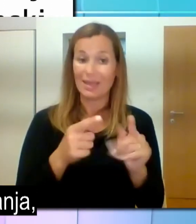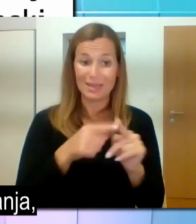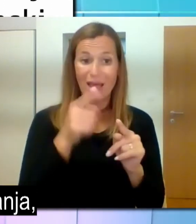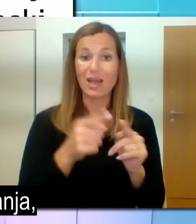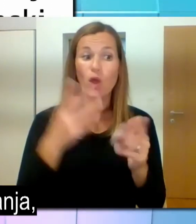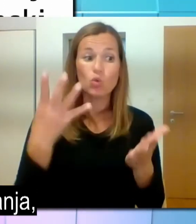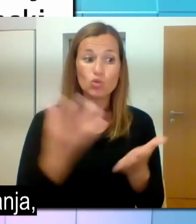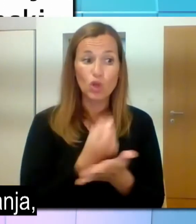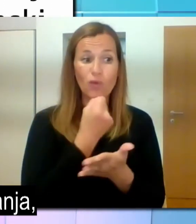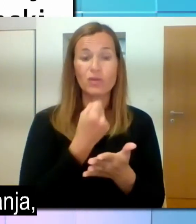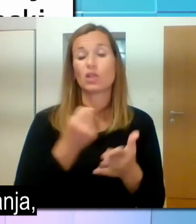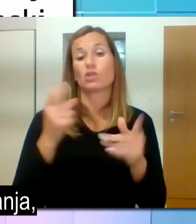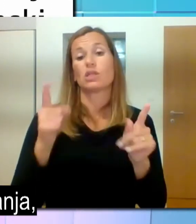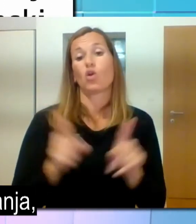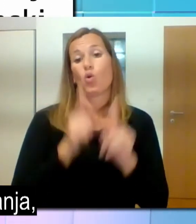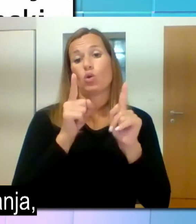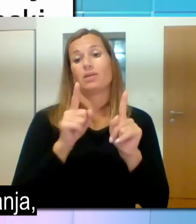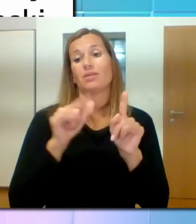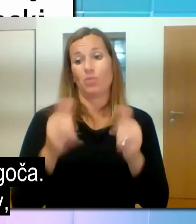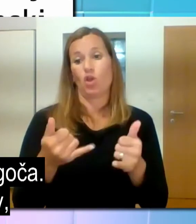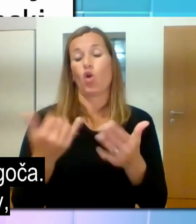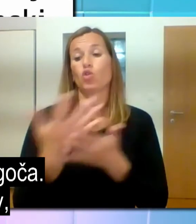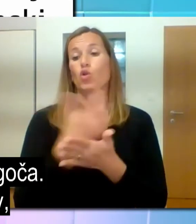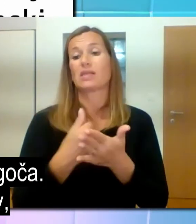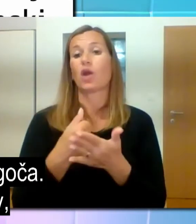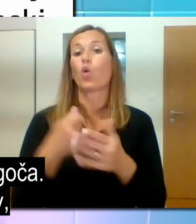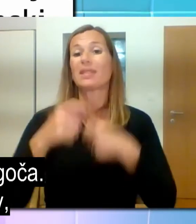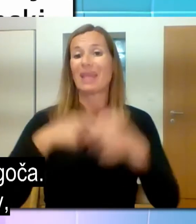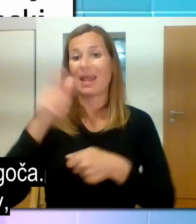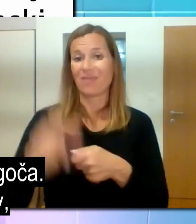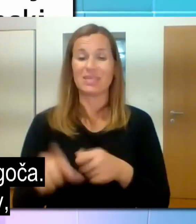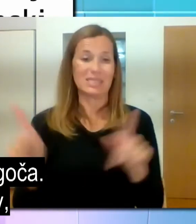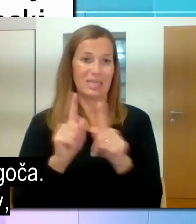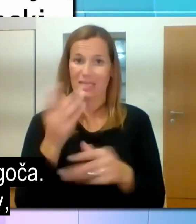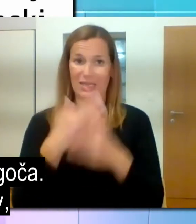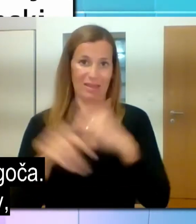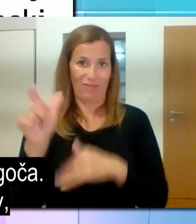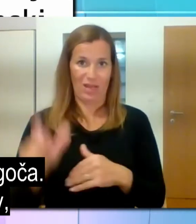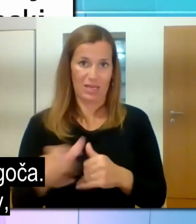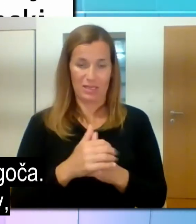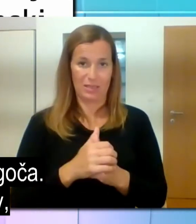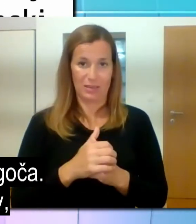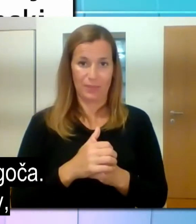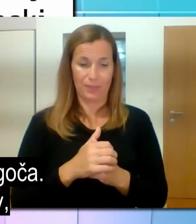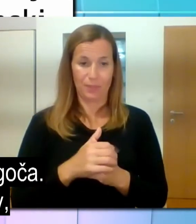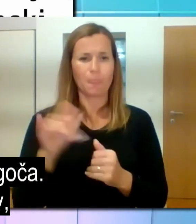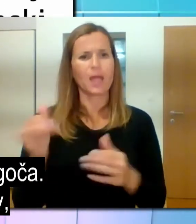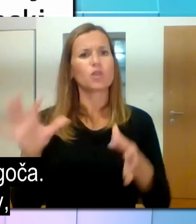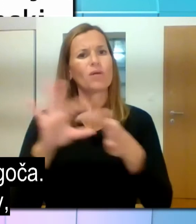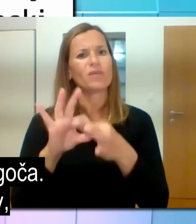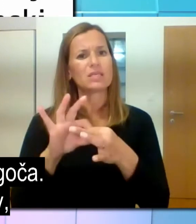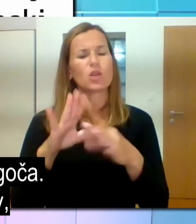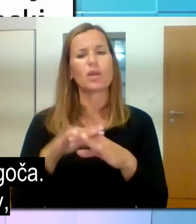Dezena je na res neko specifiko zdravstvenega stanja, ki take učinkovitosti ne omogoča. V